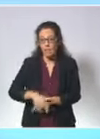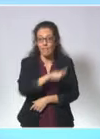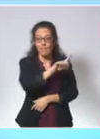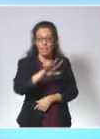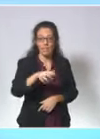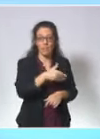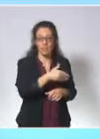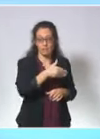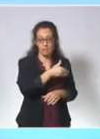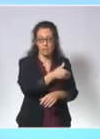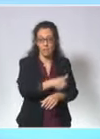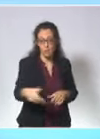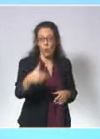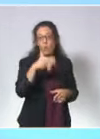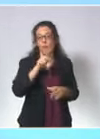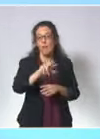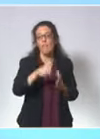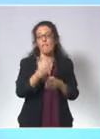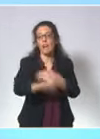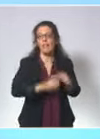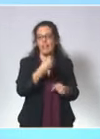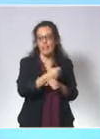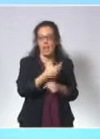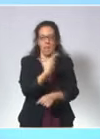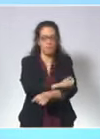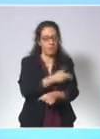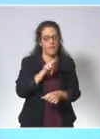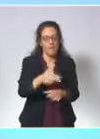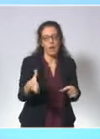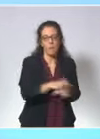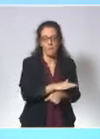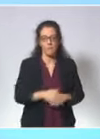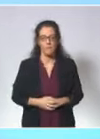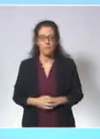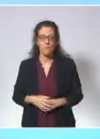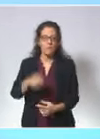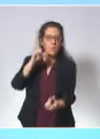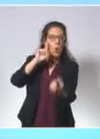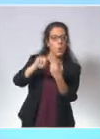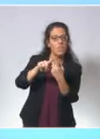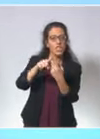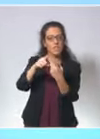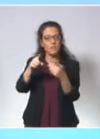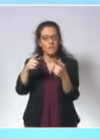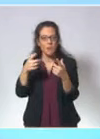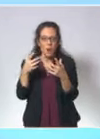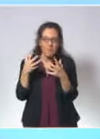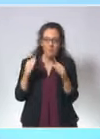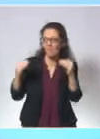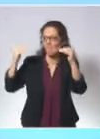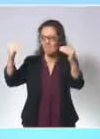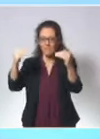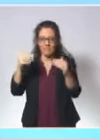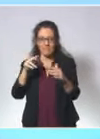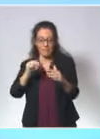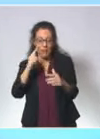sans doute d'ici la fin de l'année. Nous nous fixons un objectif plus volontariste encore pour les